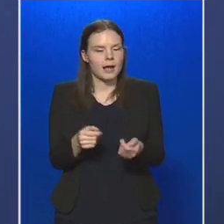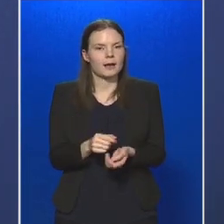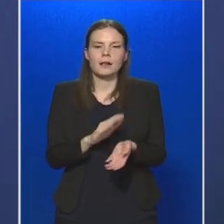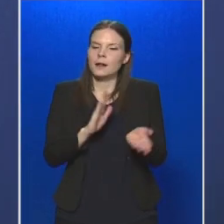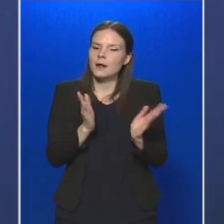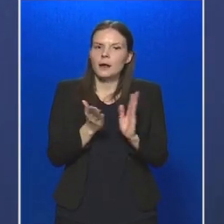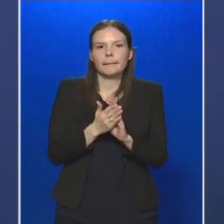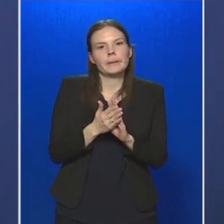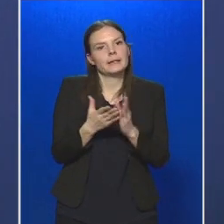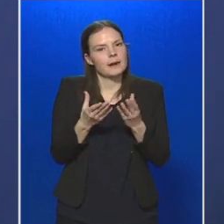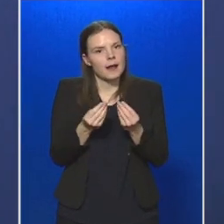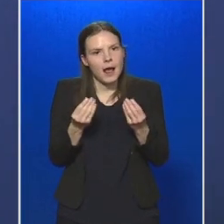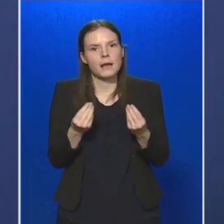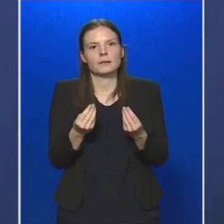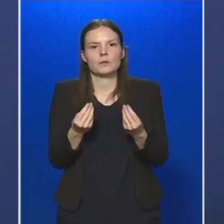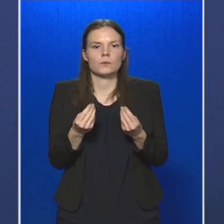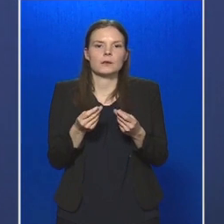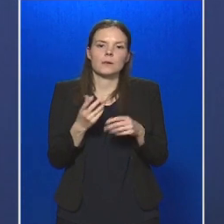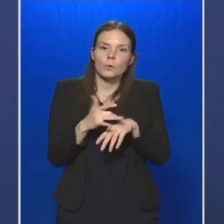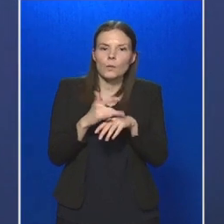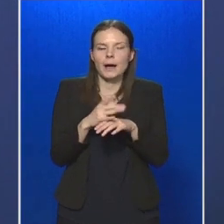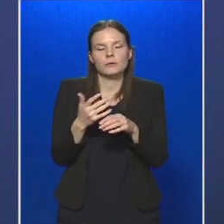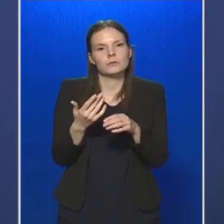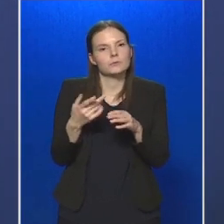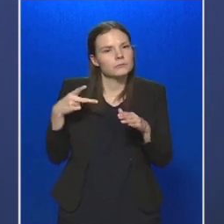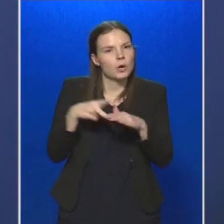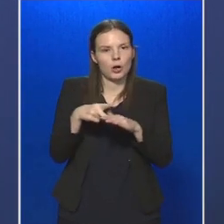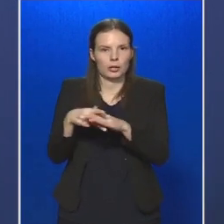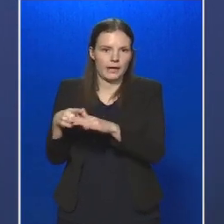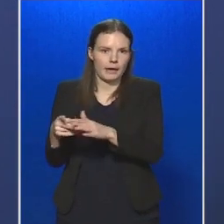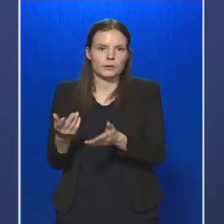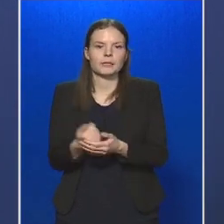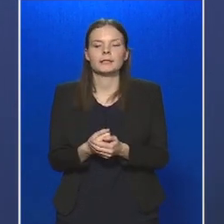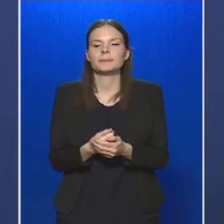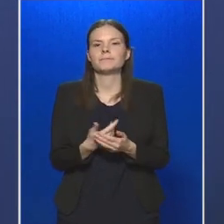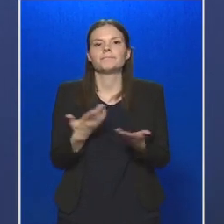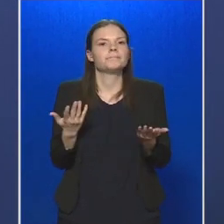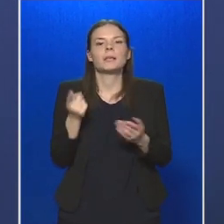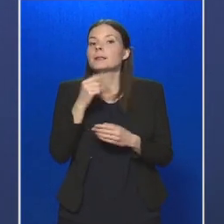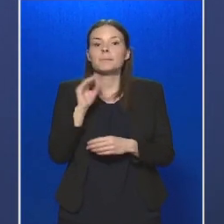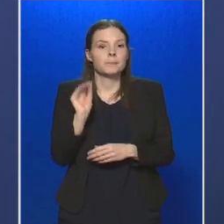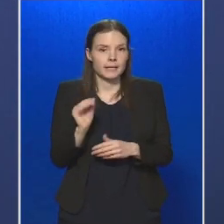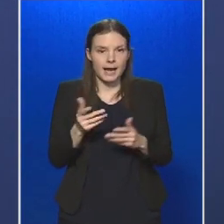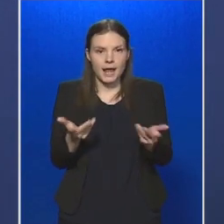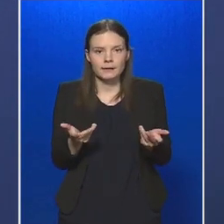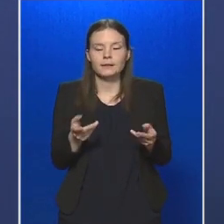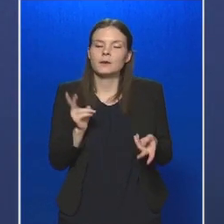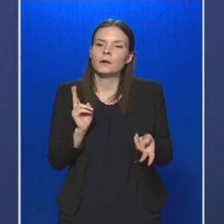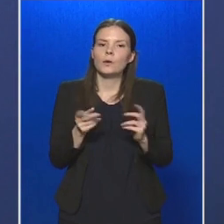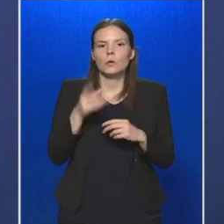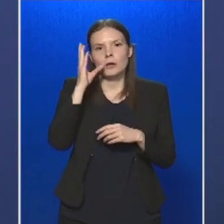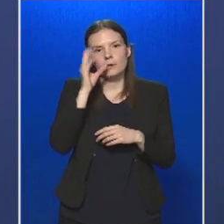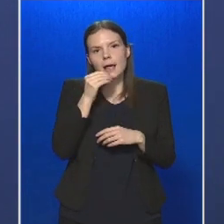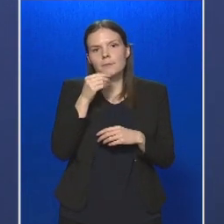lehetséges eszközzel akadályozzuk meg. Ez alapvetően azt jelenti, hogy az